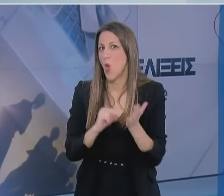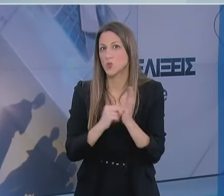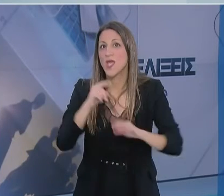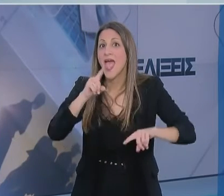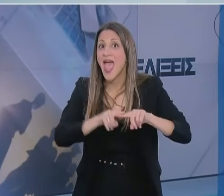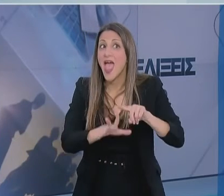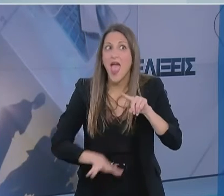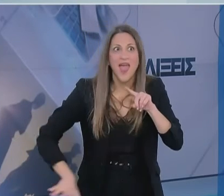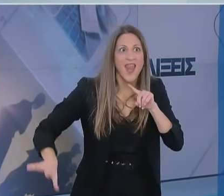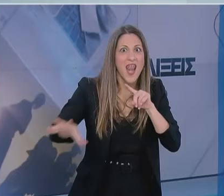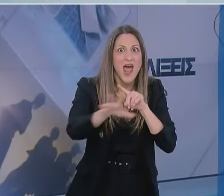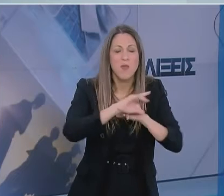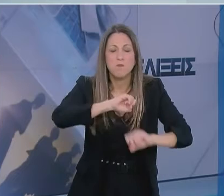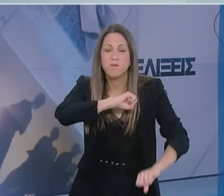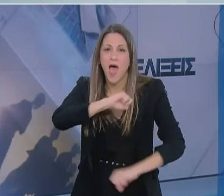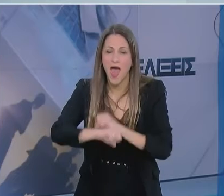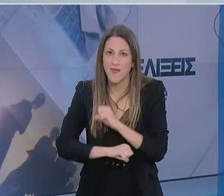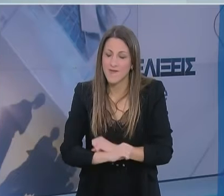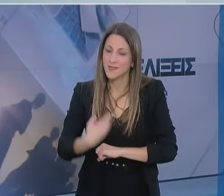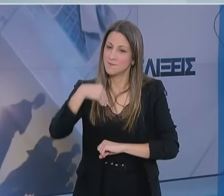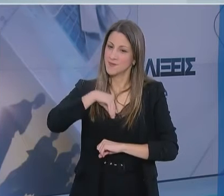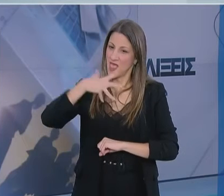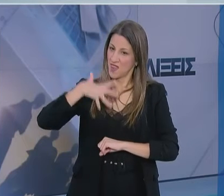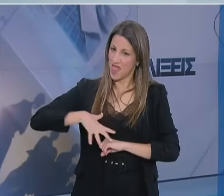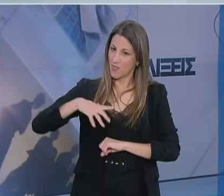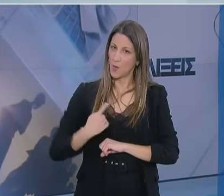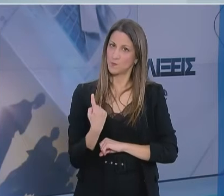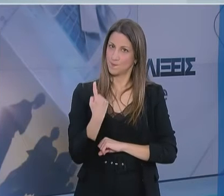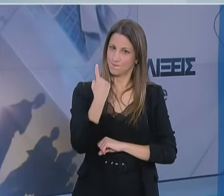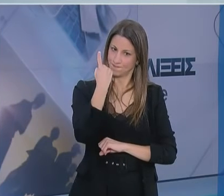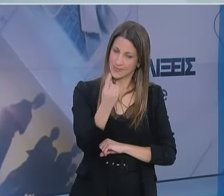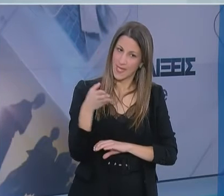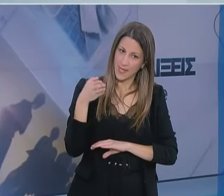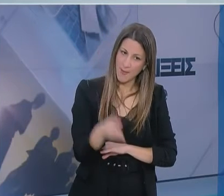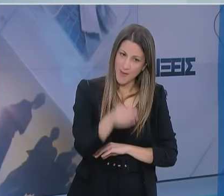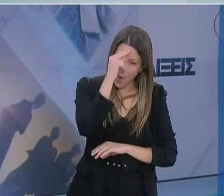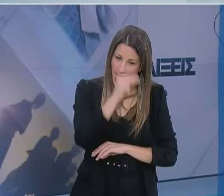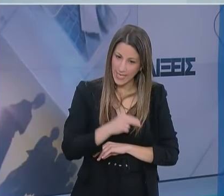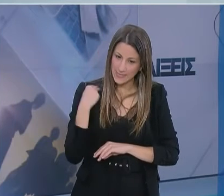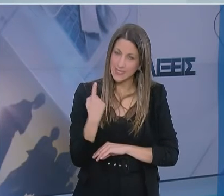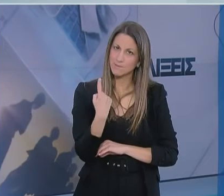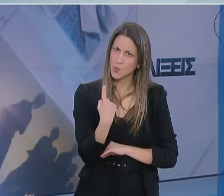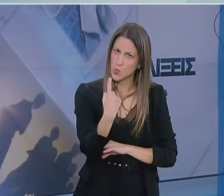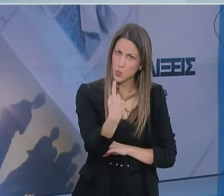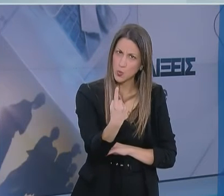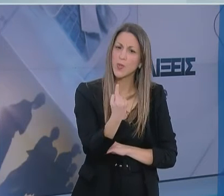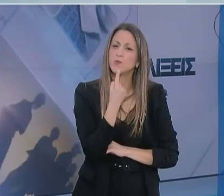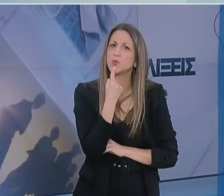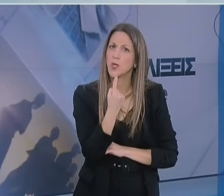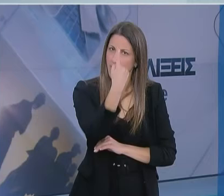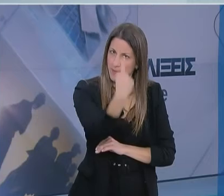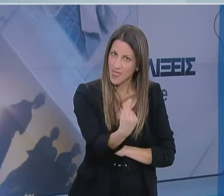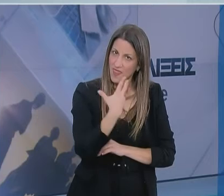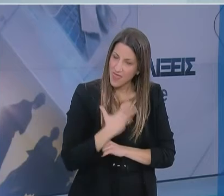κερίμα στην Εκκλησία θα το ανάψουμε όταν τελειώσει αυτή η πρωτοφανής κρίση για όλους. Προς το παρόν θα αρκιστούμε στην ατομική προσευχή